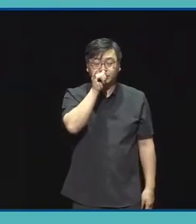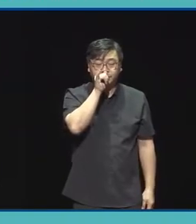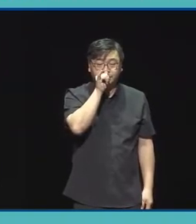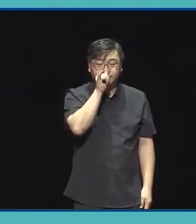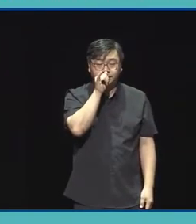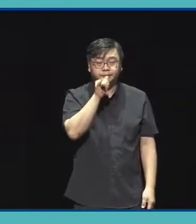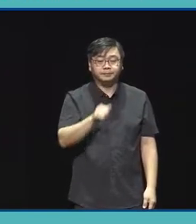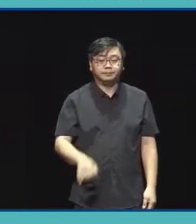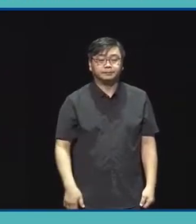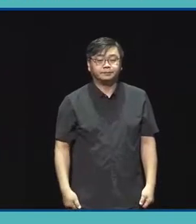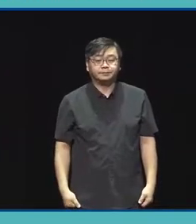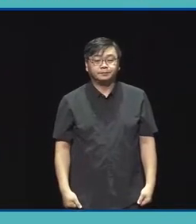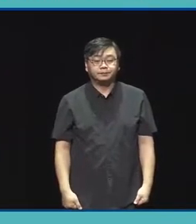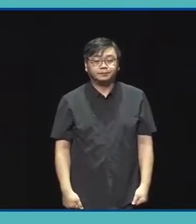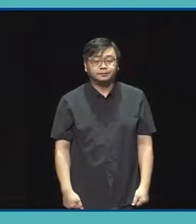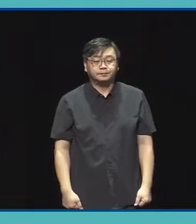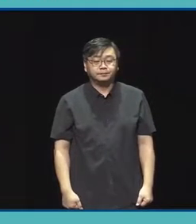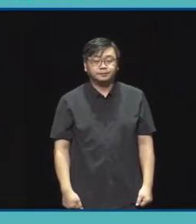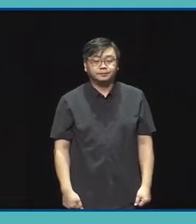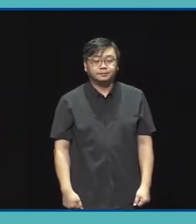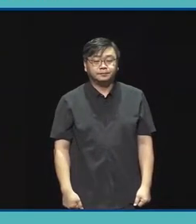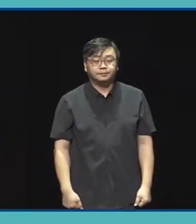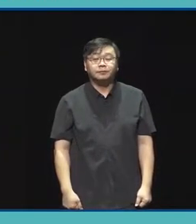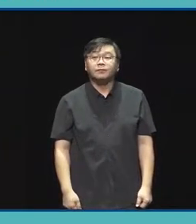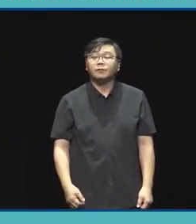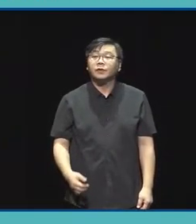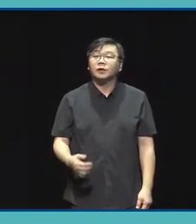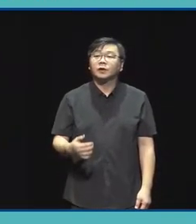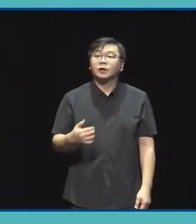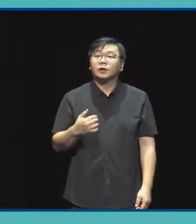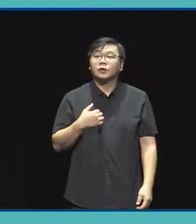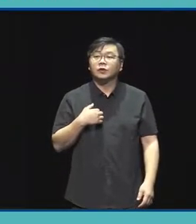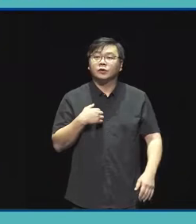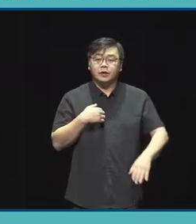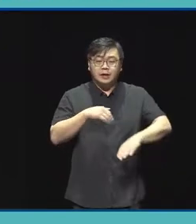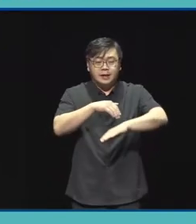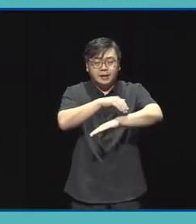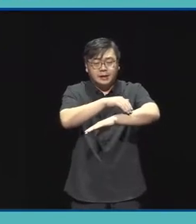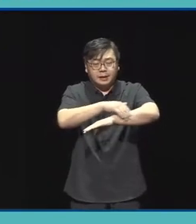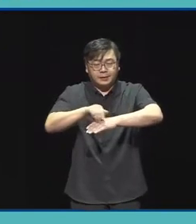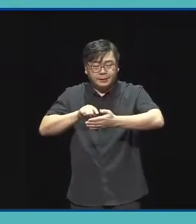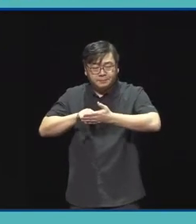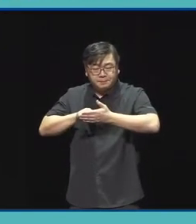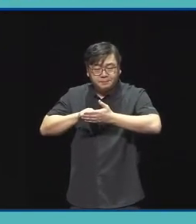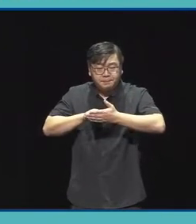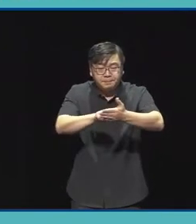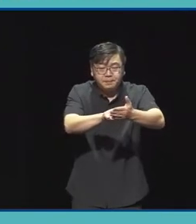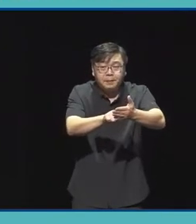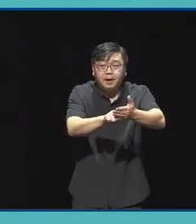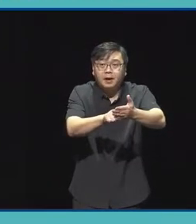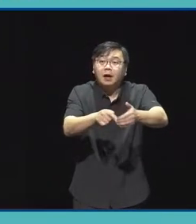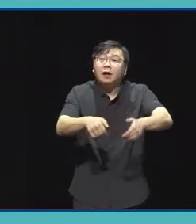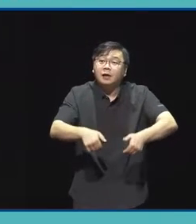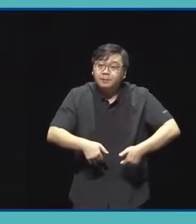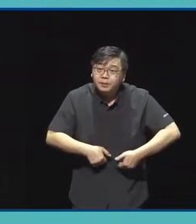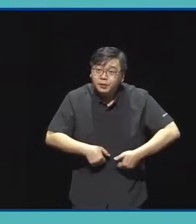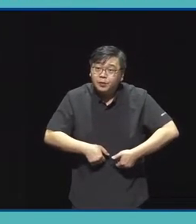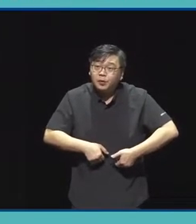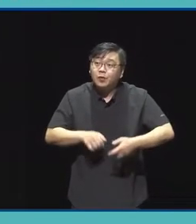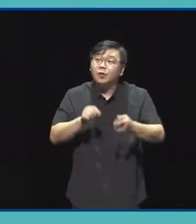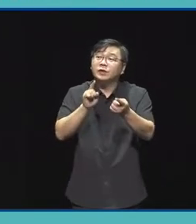전체 영역에 다 지원 신청 가능하고요 저희는 프로젝트 수행에 필요한 직접 경비의 일부를 지원하고 있습니다